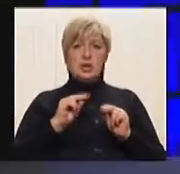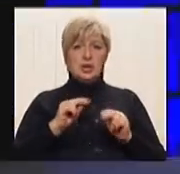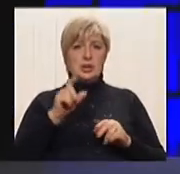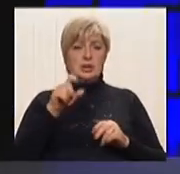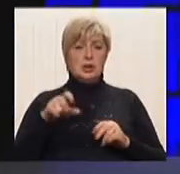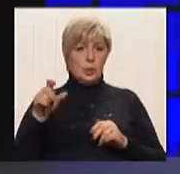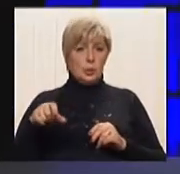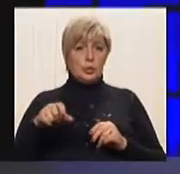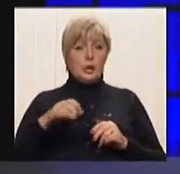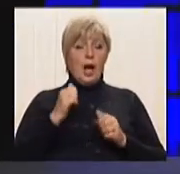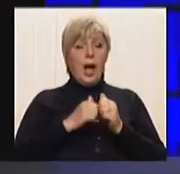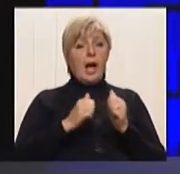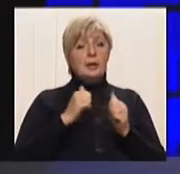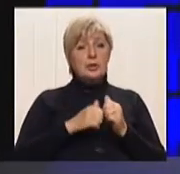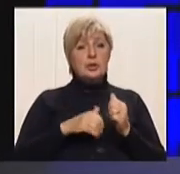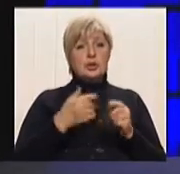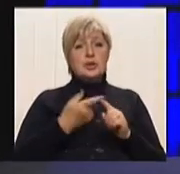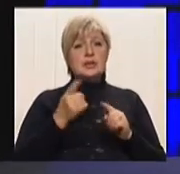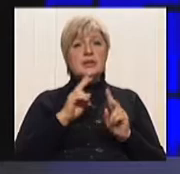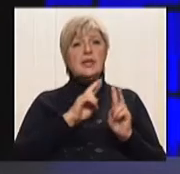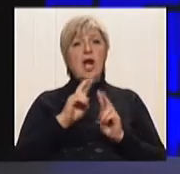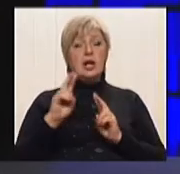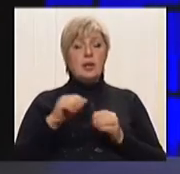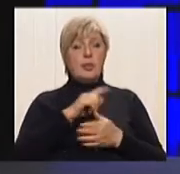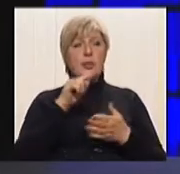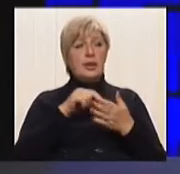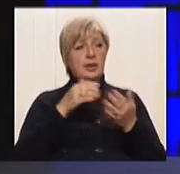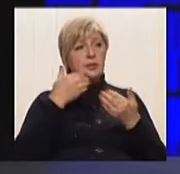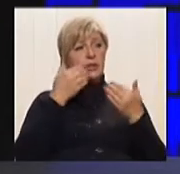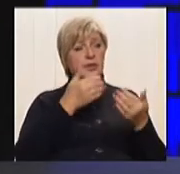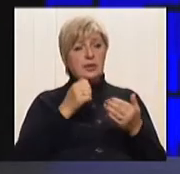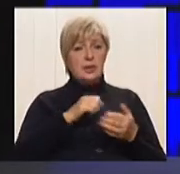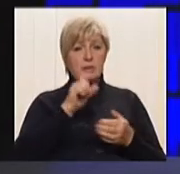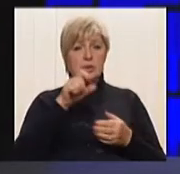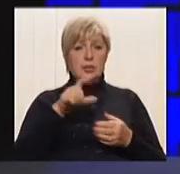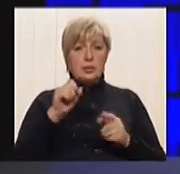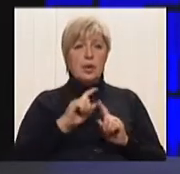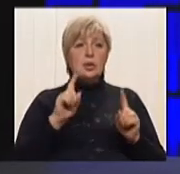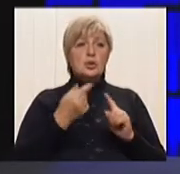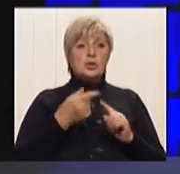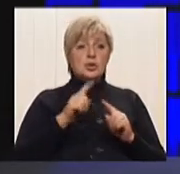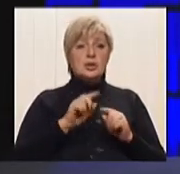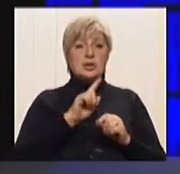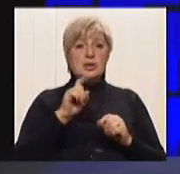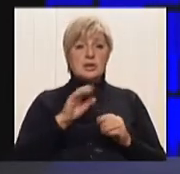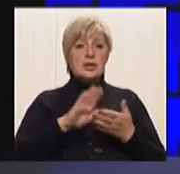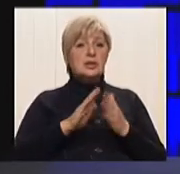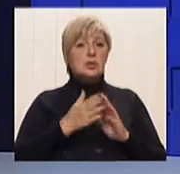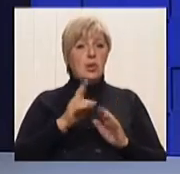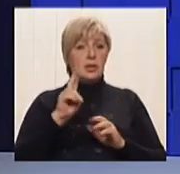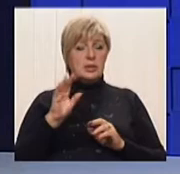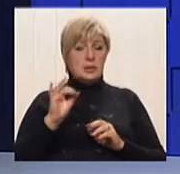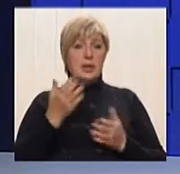Ну, а найчастіше, з якими питаннями до вас звертаються громадяни? Що це за ситуації? Якщо